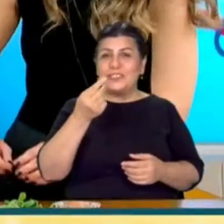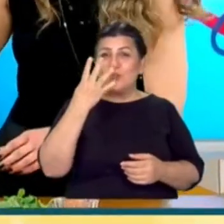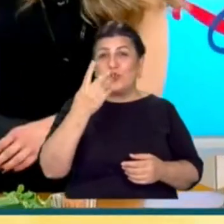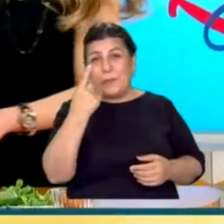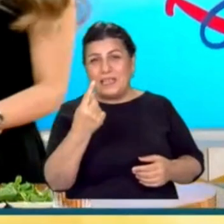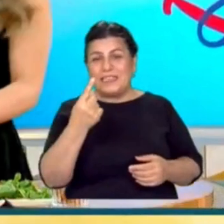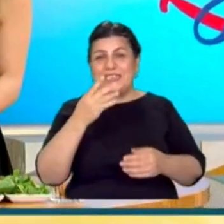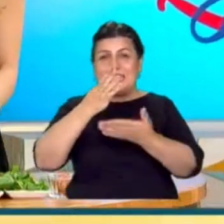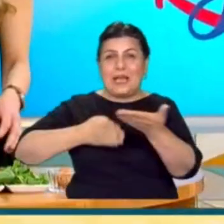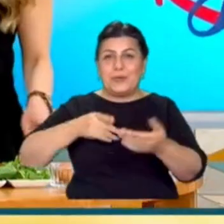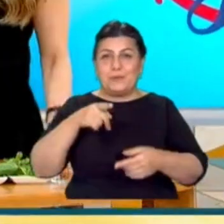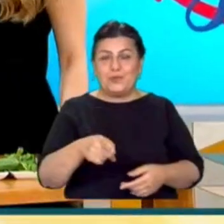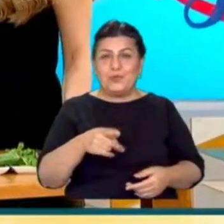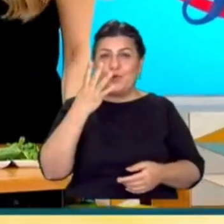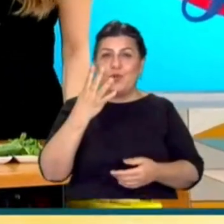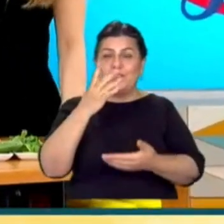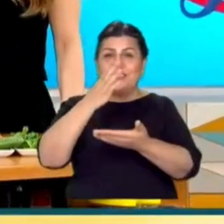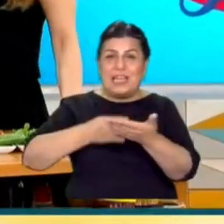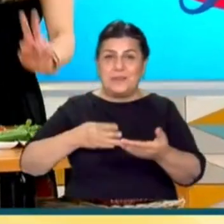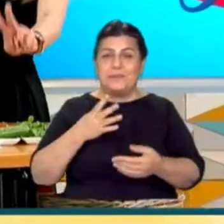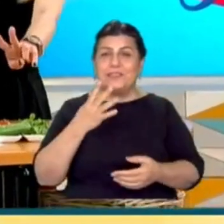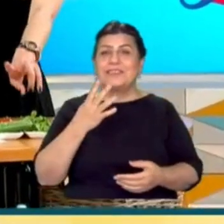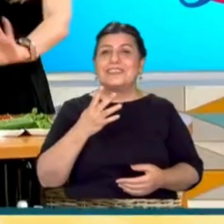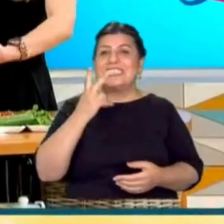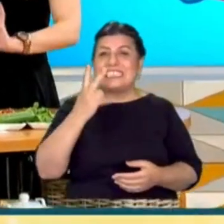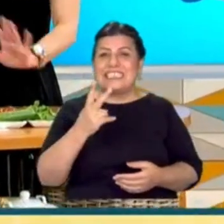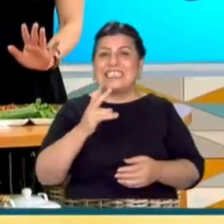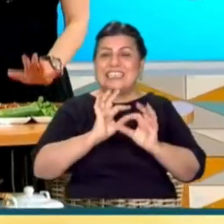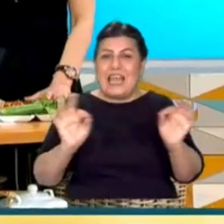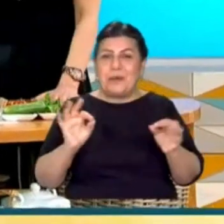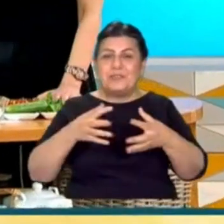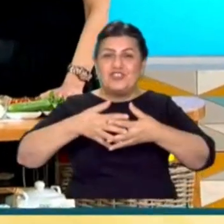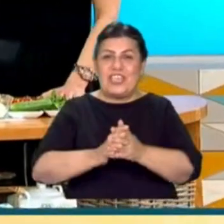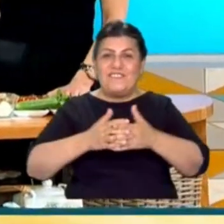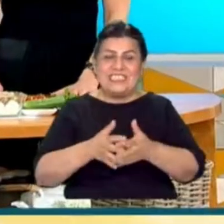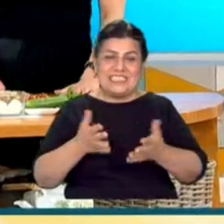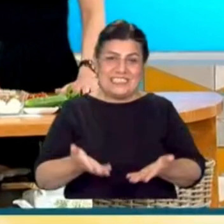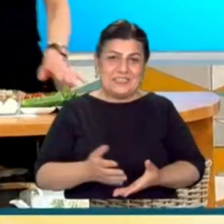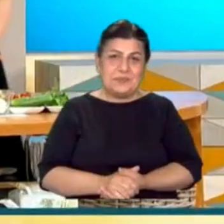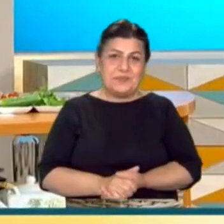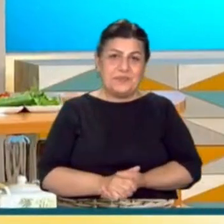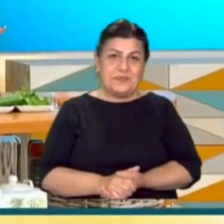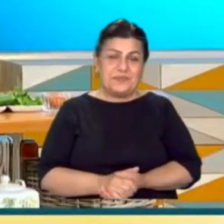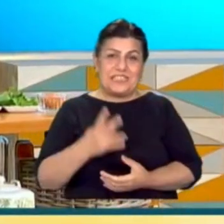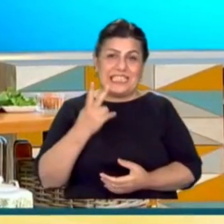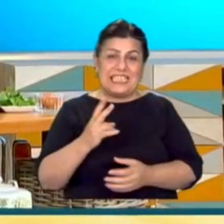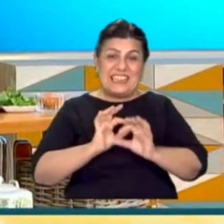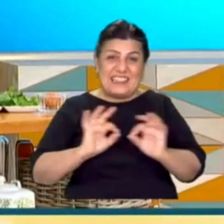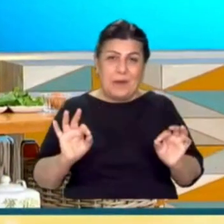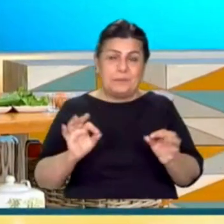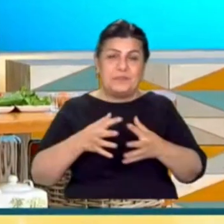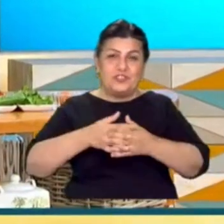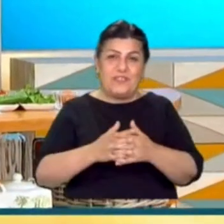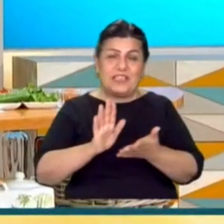Yarım bu. 4 yarım verdik. 2 tam ceviz yani. tam ceviz. Aynen. Tamam mı söyleyecek olursak. Tamam. 2 tam ceviz var.